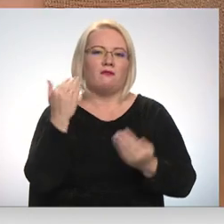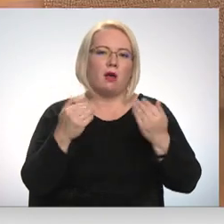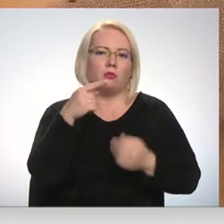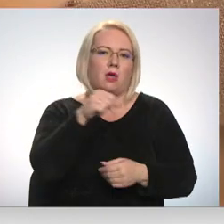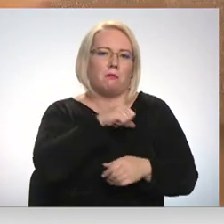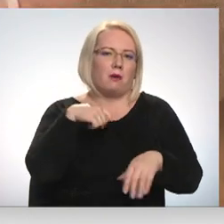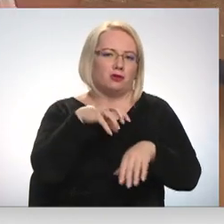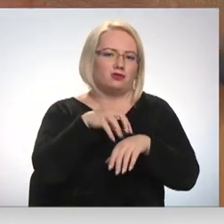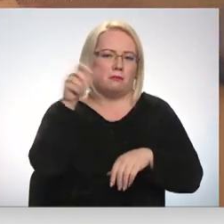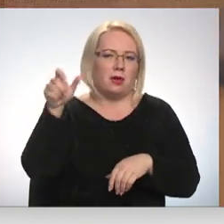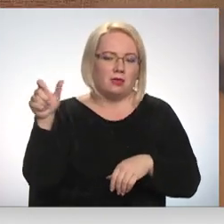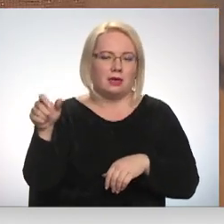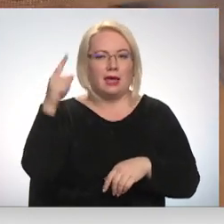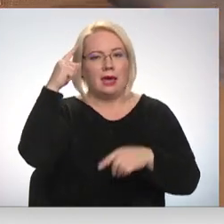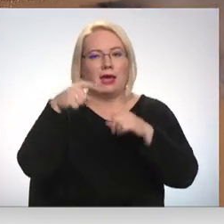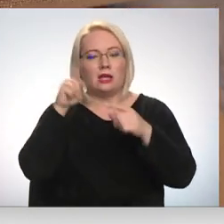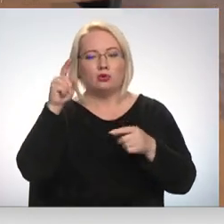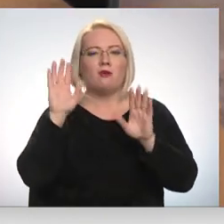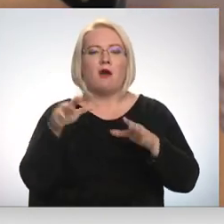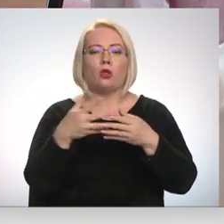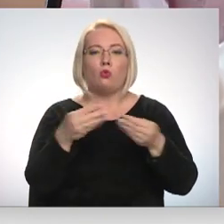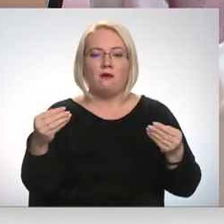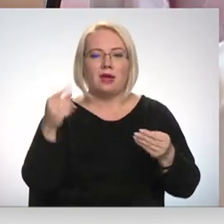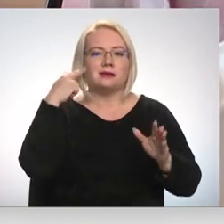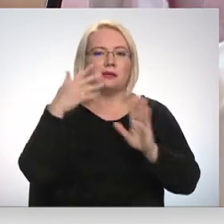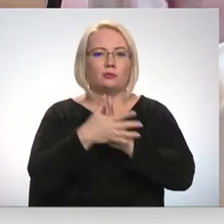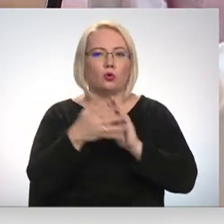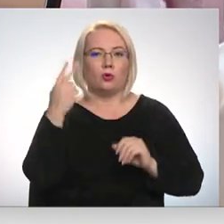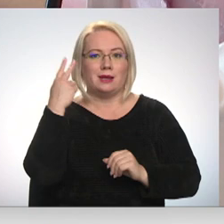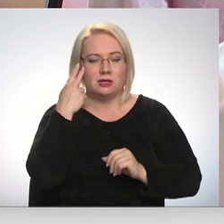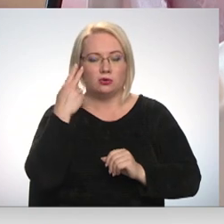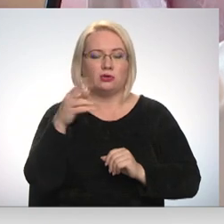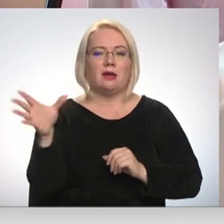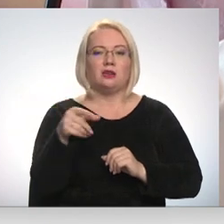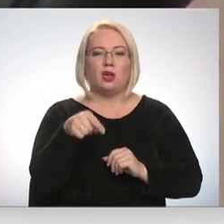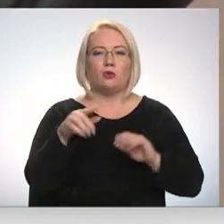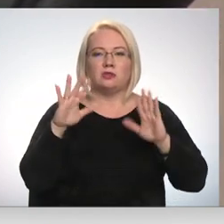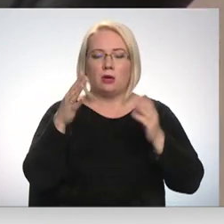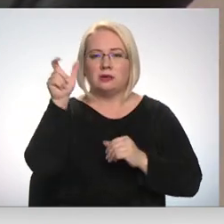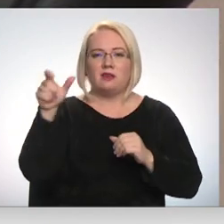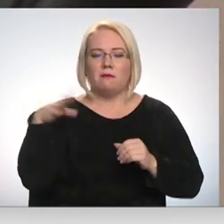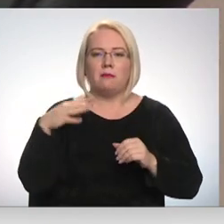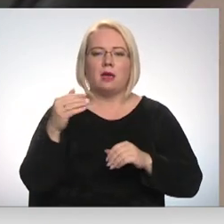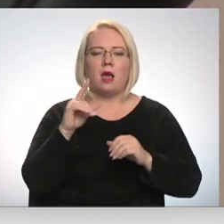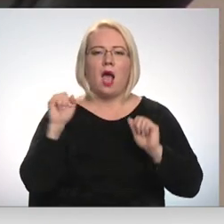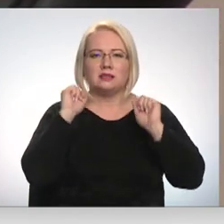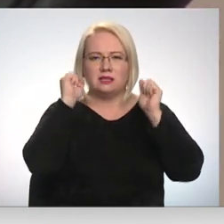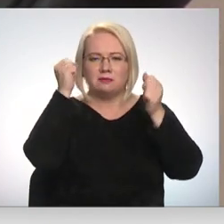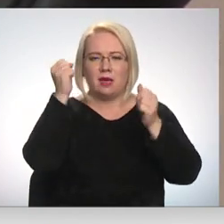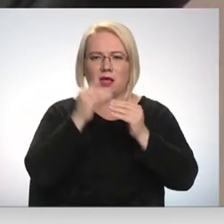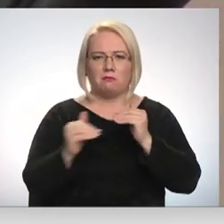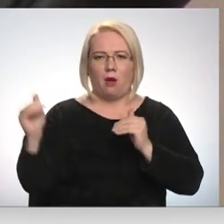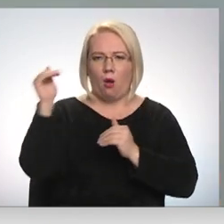mediķi. Insultu var novērst, apzinoties riskus. Teju visos gadījumos cilvēkiem bijušas problēmas ar augstu asins spiedienu. Ja